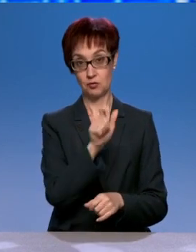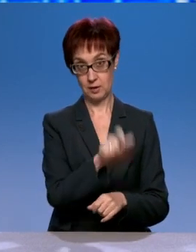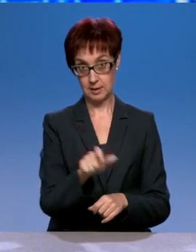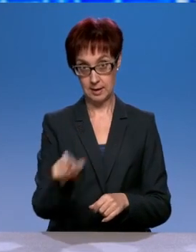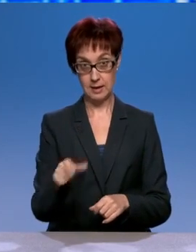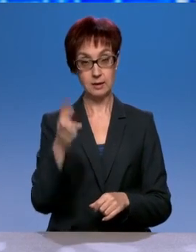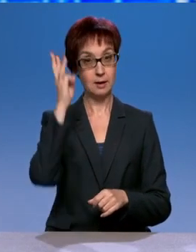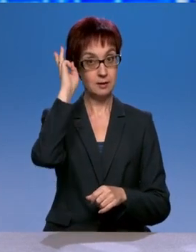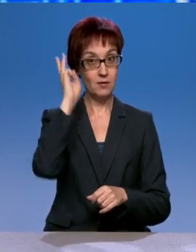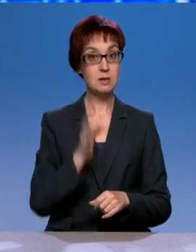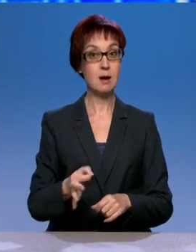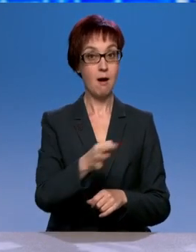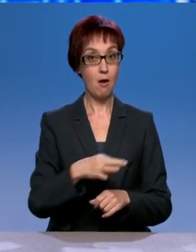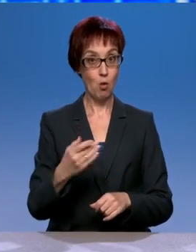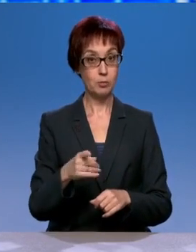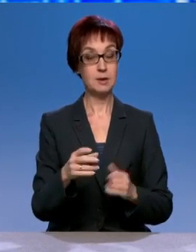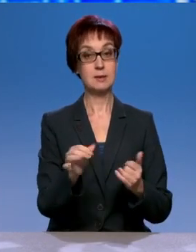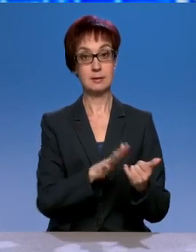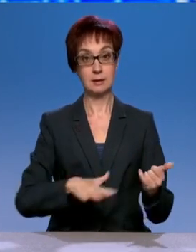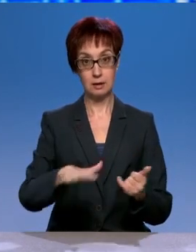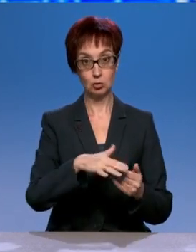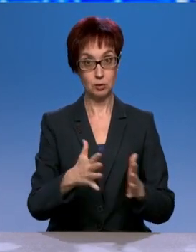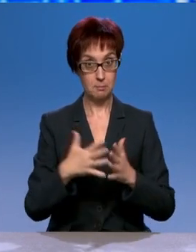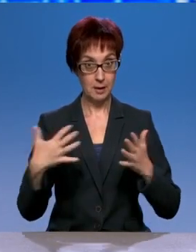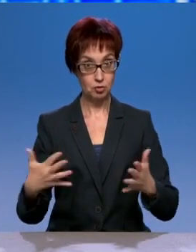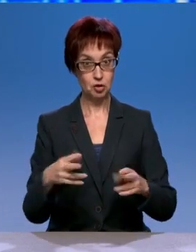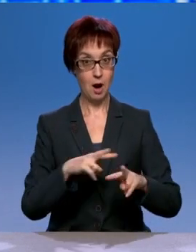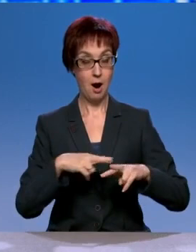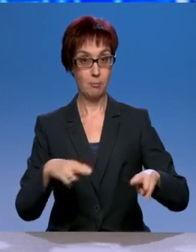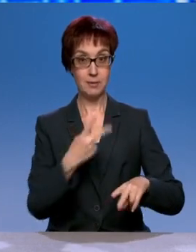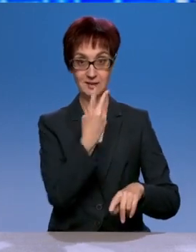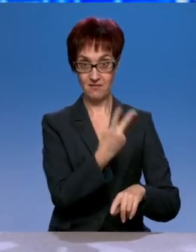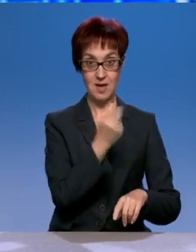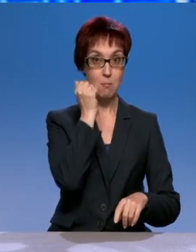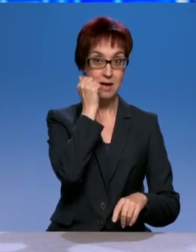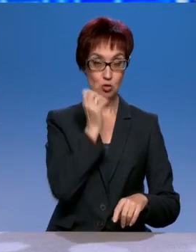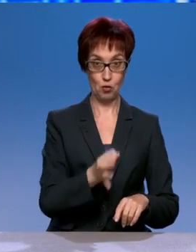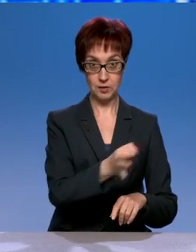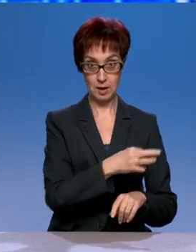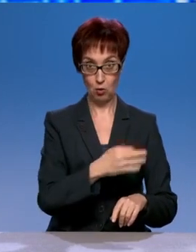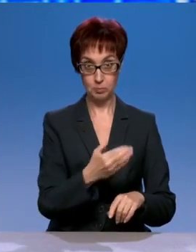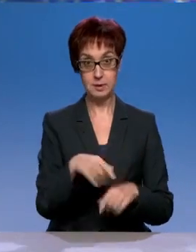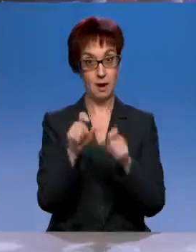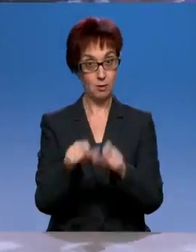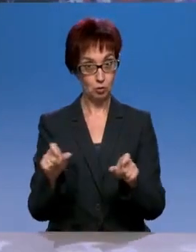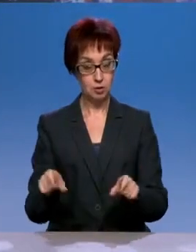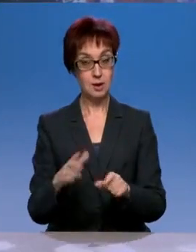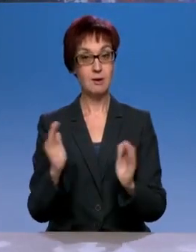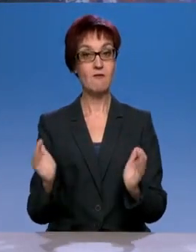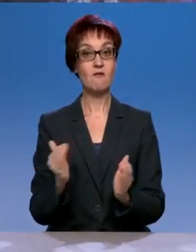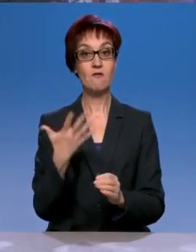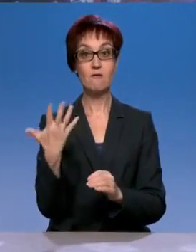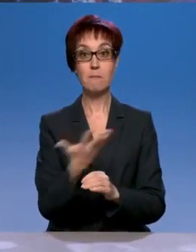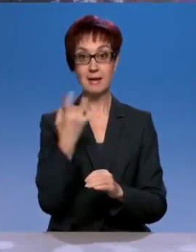объективно территория большая, это две московских области, а население в пять раз меньше, чем Московская область. И